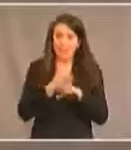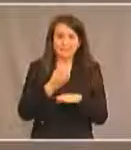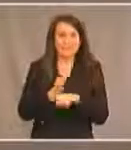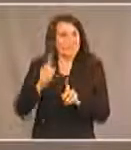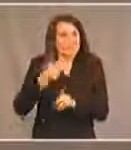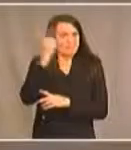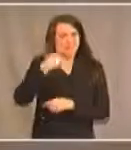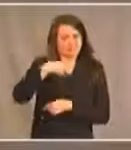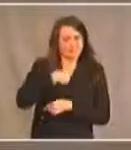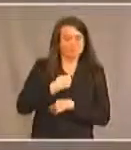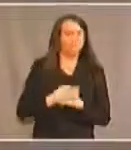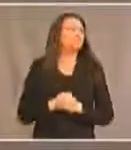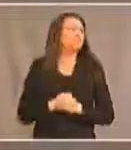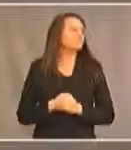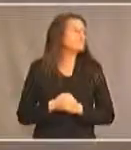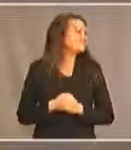première pour nous